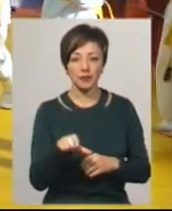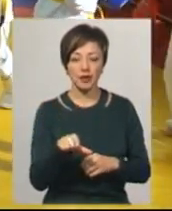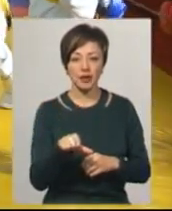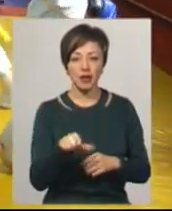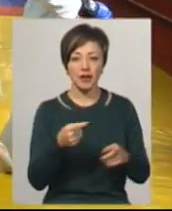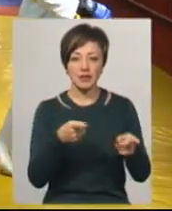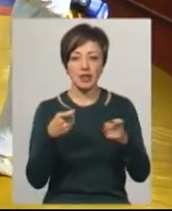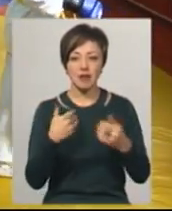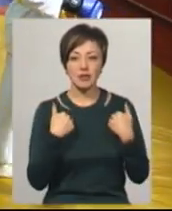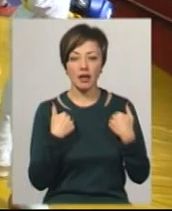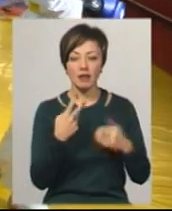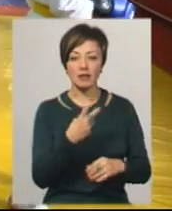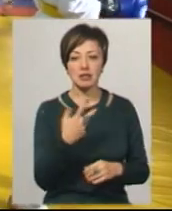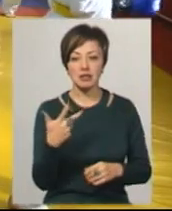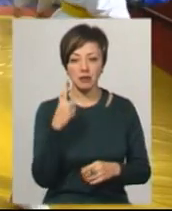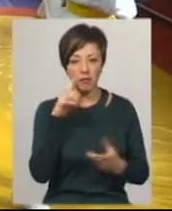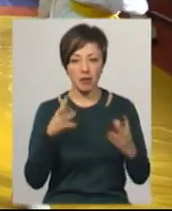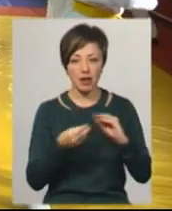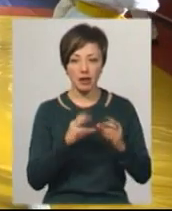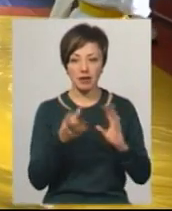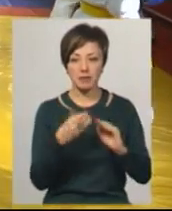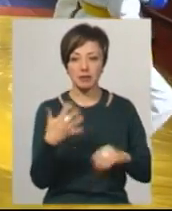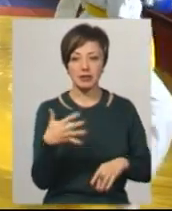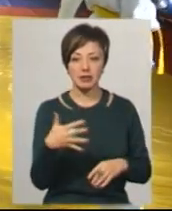Відстрілявся я на 23 бала з 50.